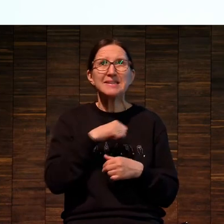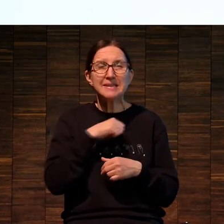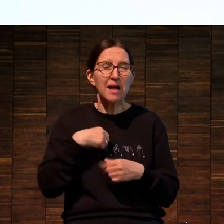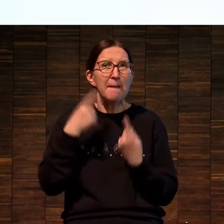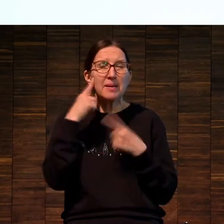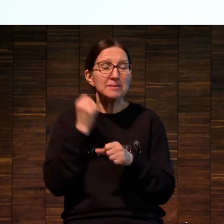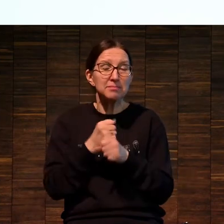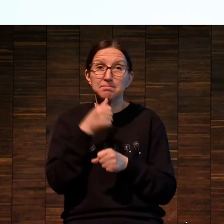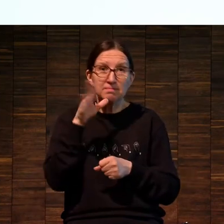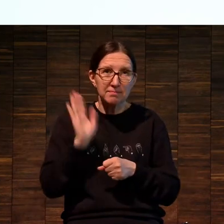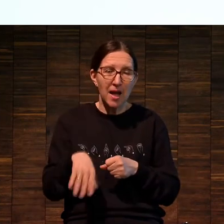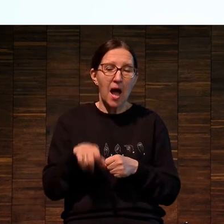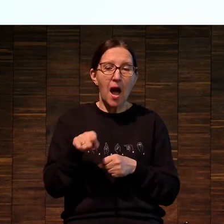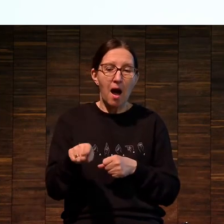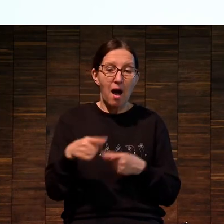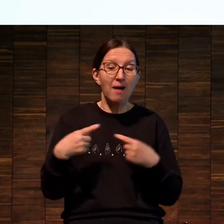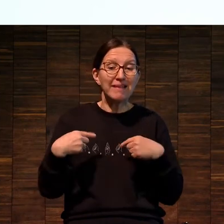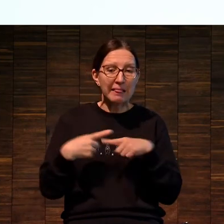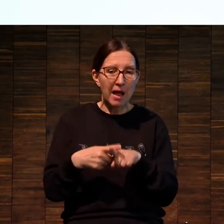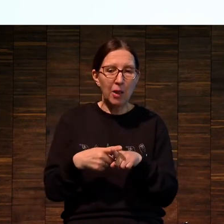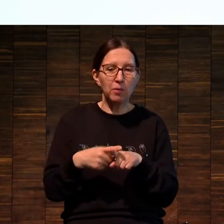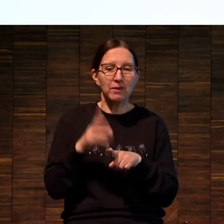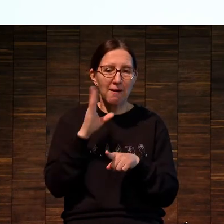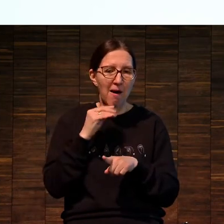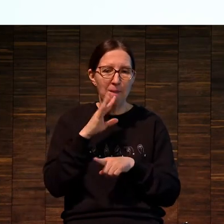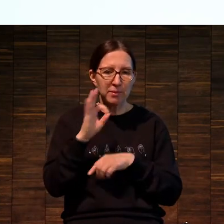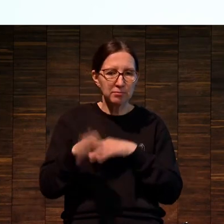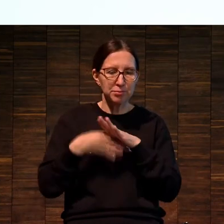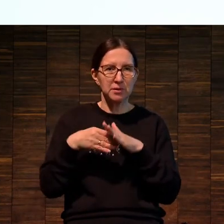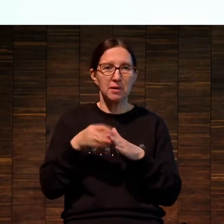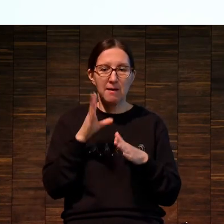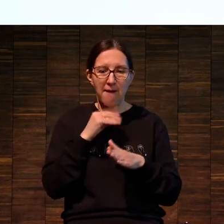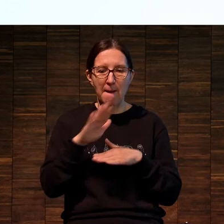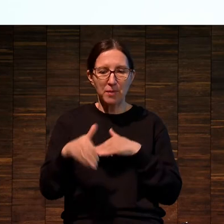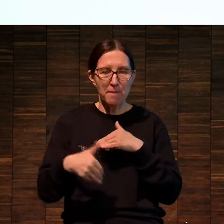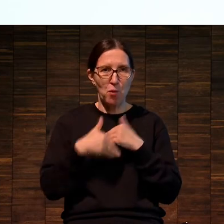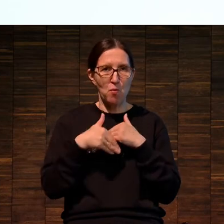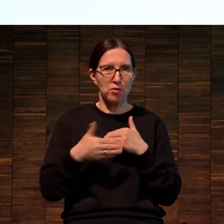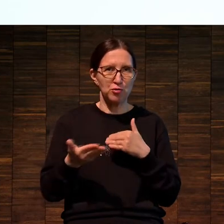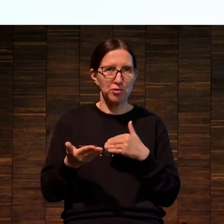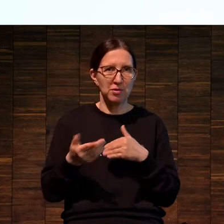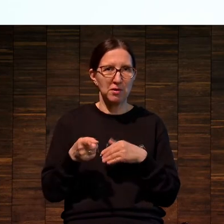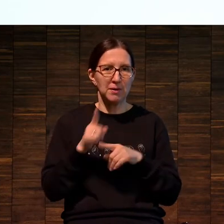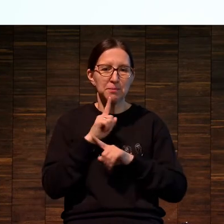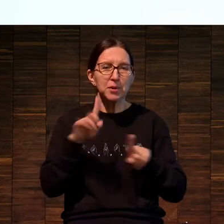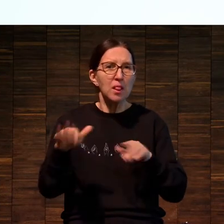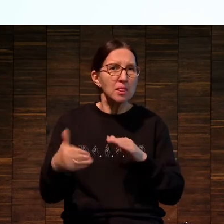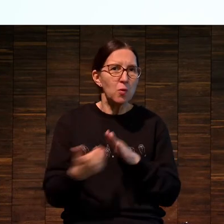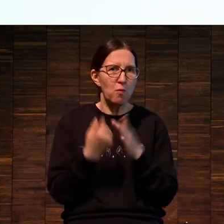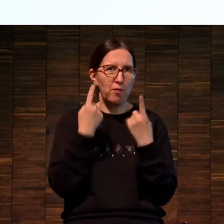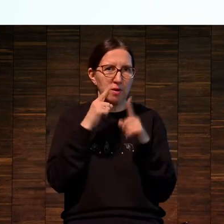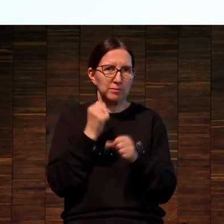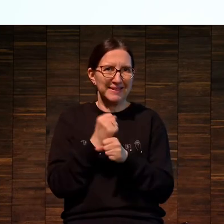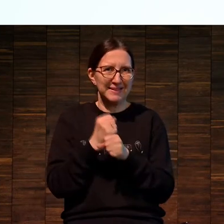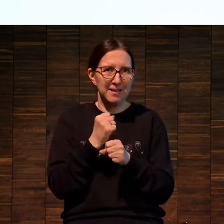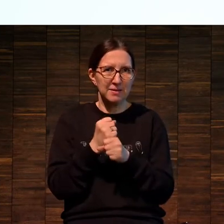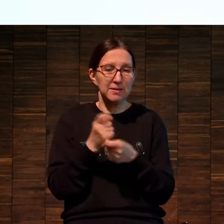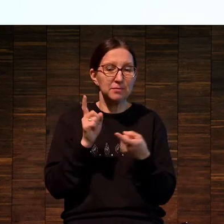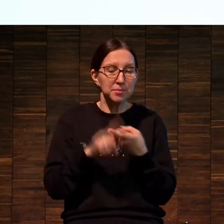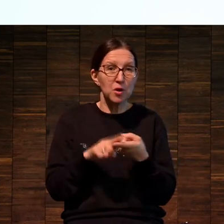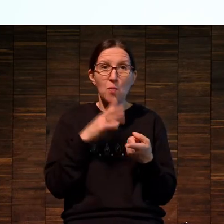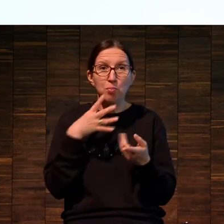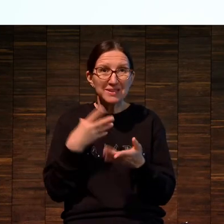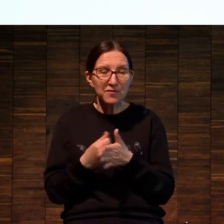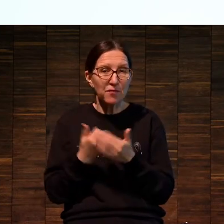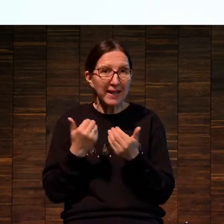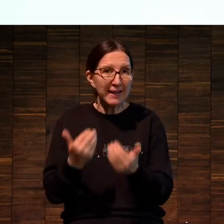создал сам по своему скудному соображению или по своей какой-то,